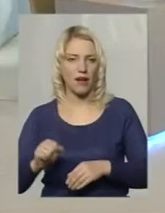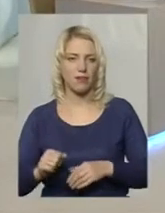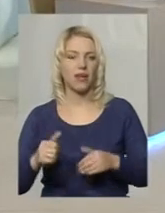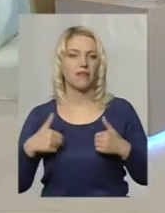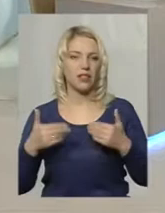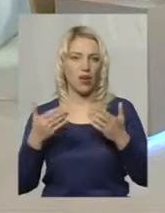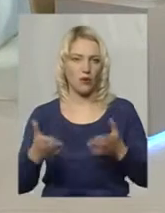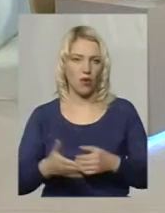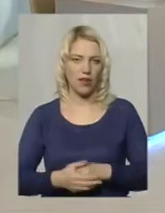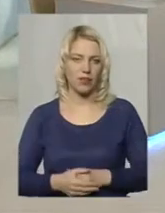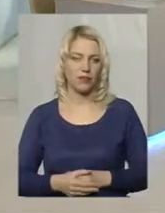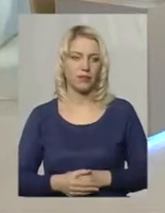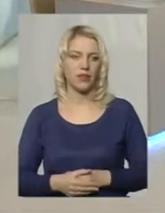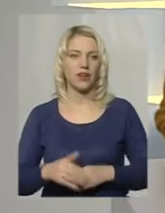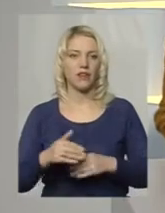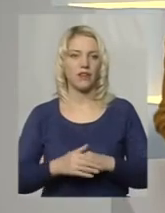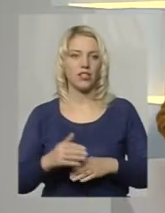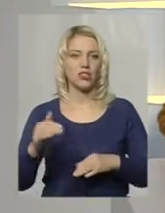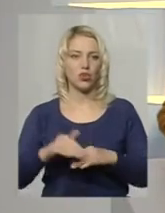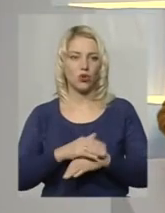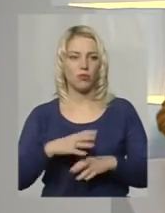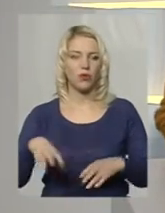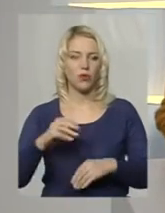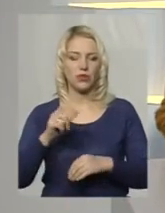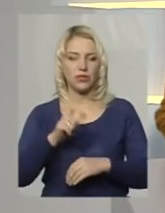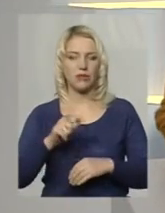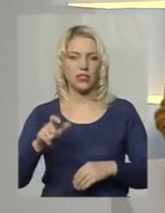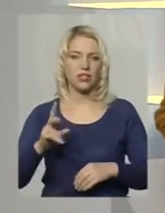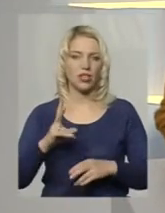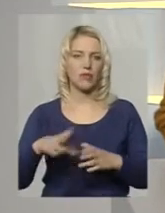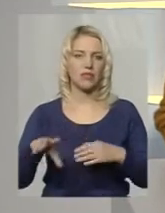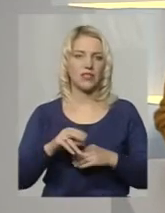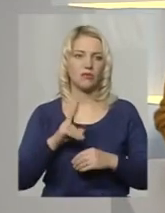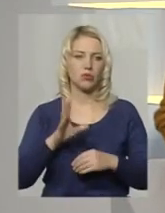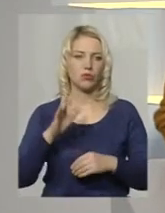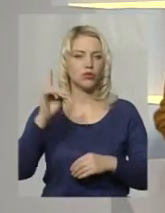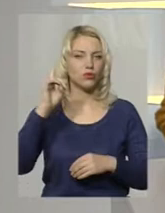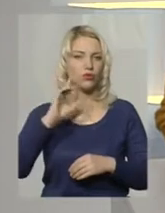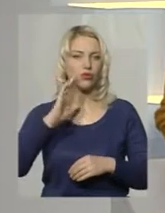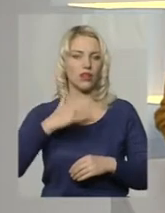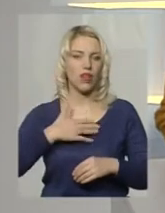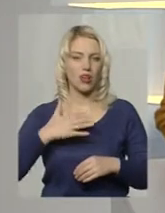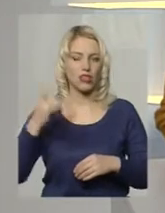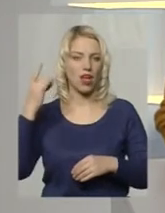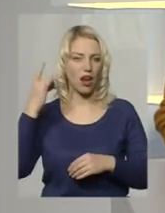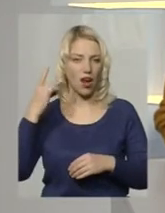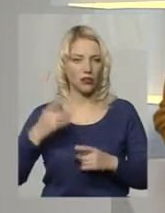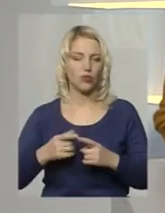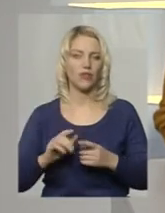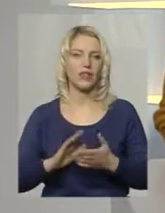Добрий вечір. Вечір добрий усім глядачам і тим, хто буде слухати нашу радіоверсію. Ми із